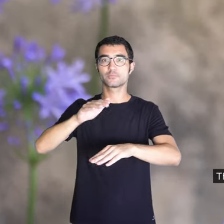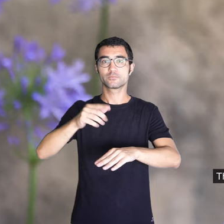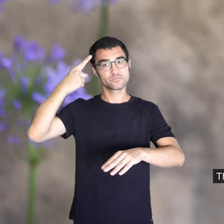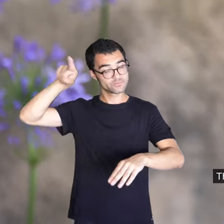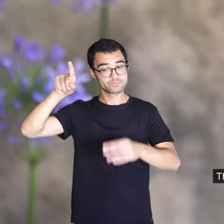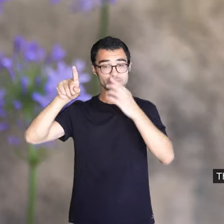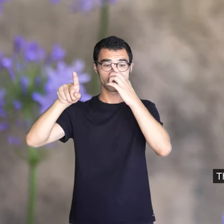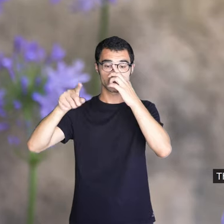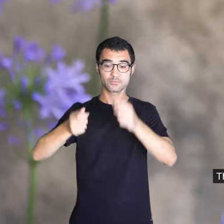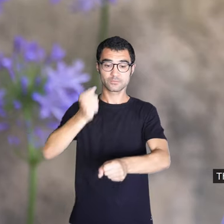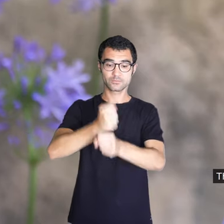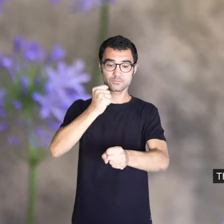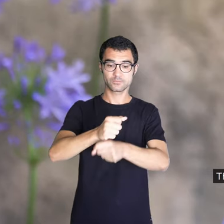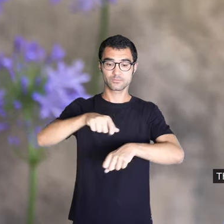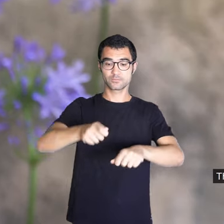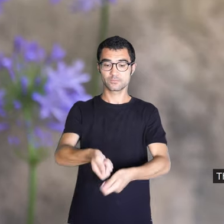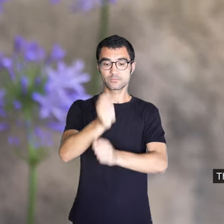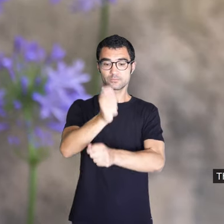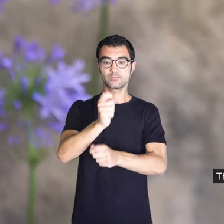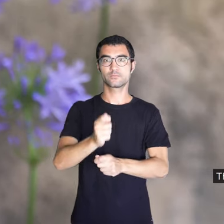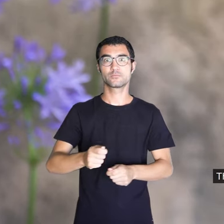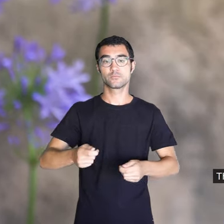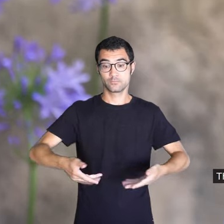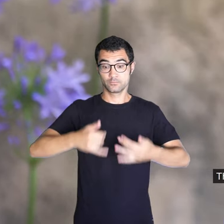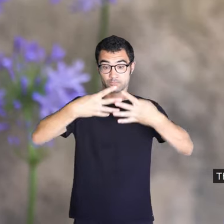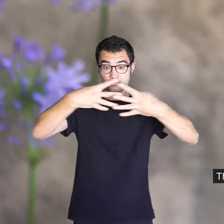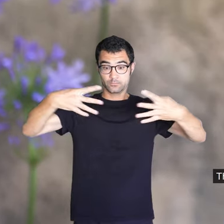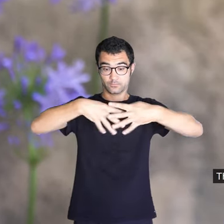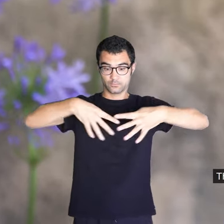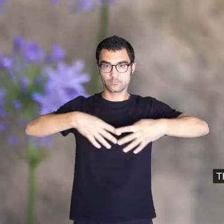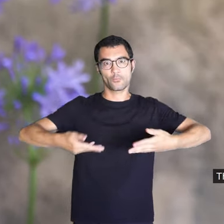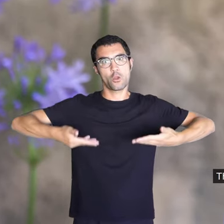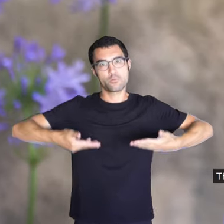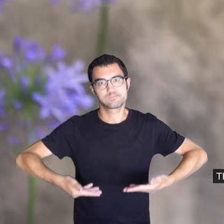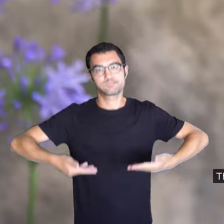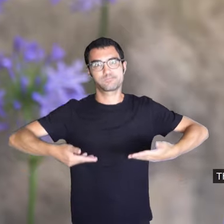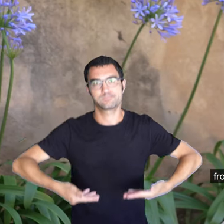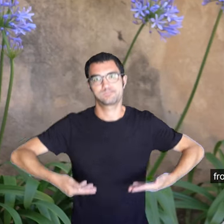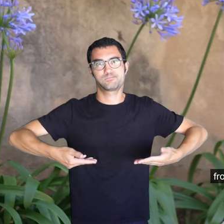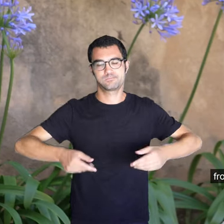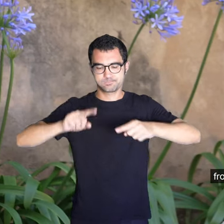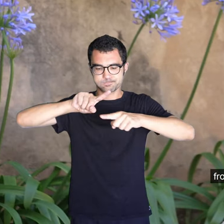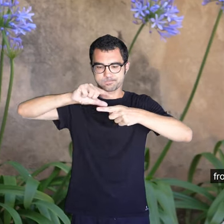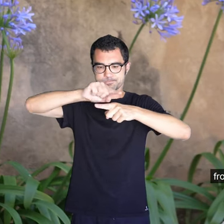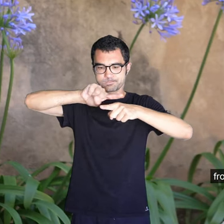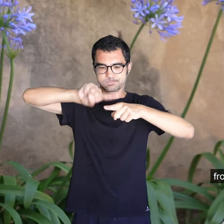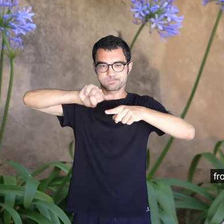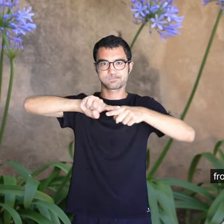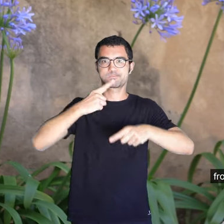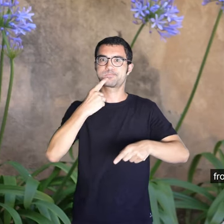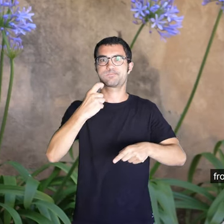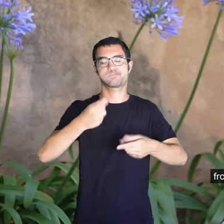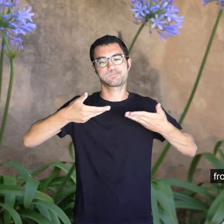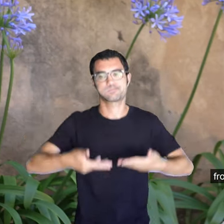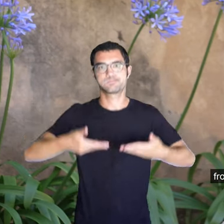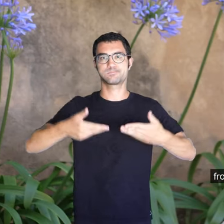pesaven i no ens tocava el terra mai més que pujar i de ballar. Per el carrer de Mallorca, de Can Ostre,